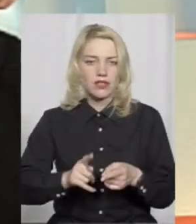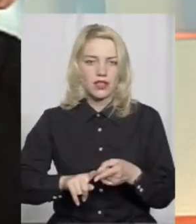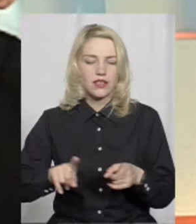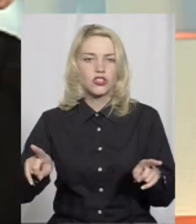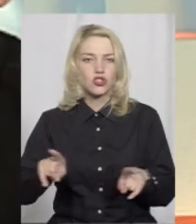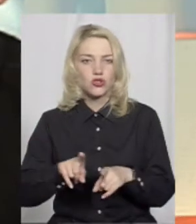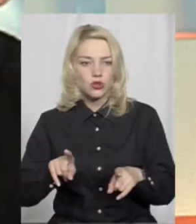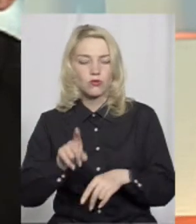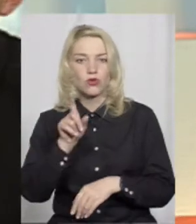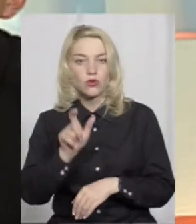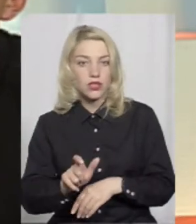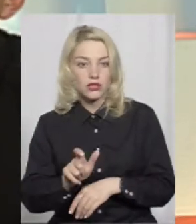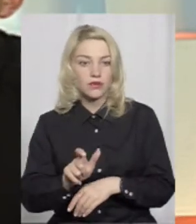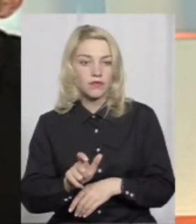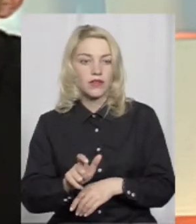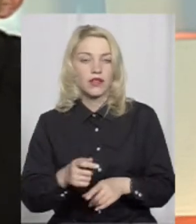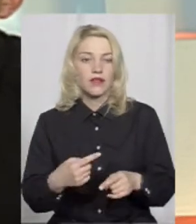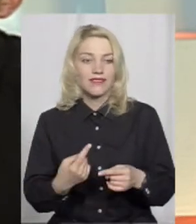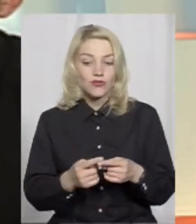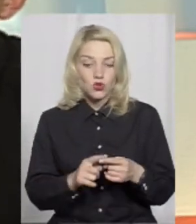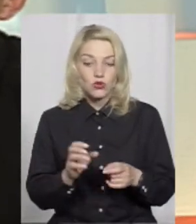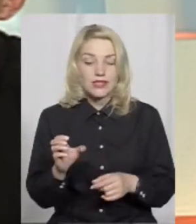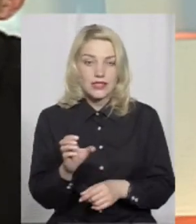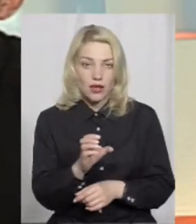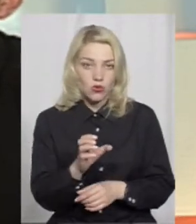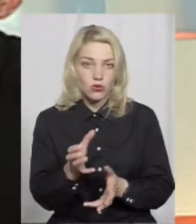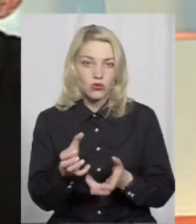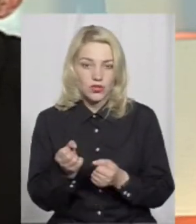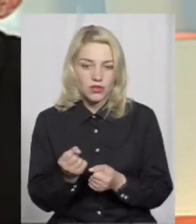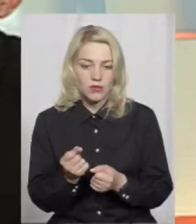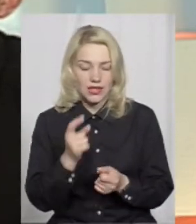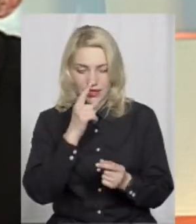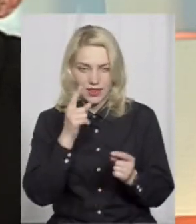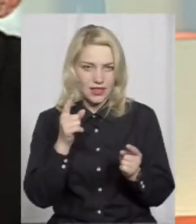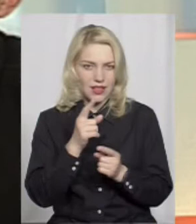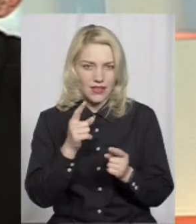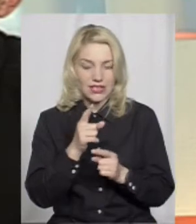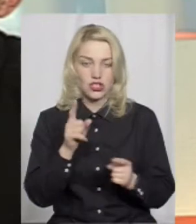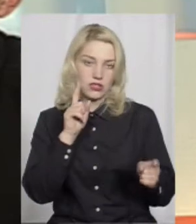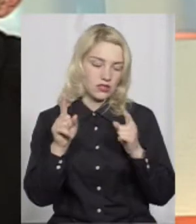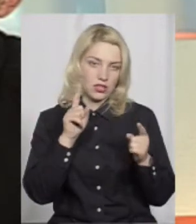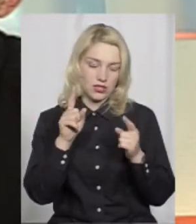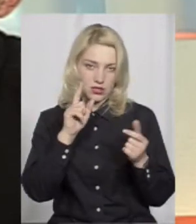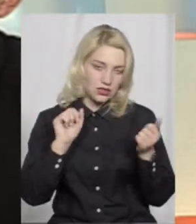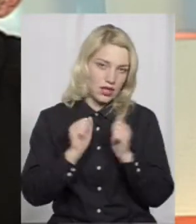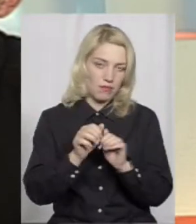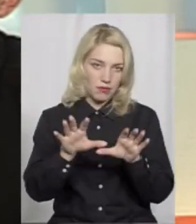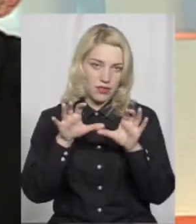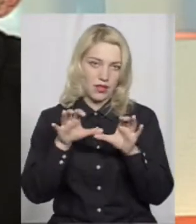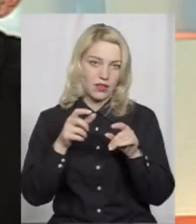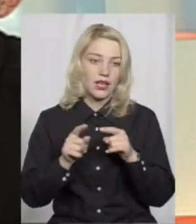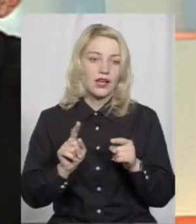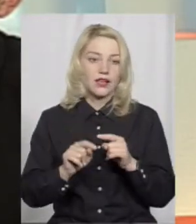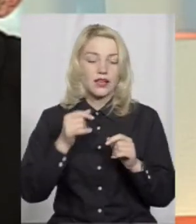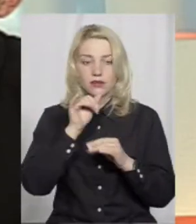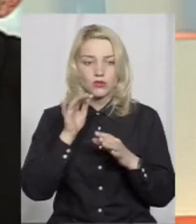люди в дану секунду отримали невеличкий стрес і вони його запам'ятали. Я